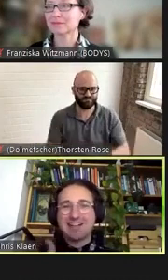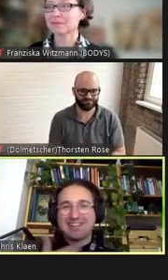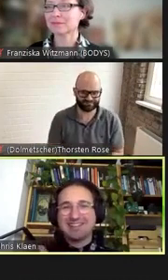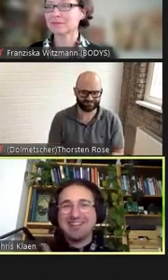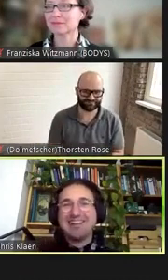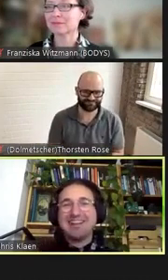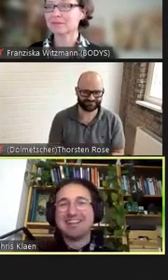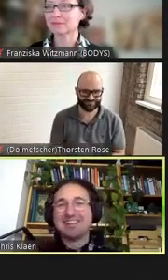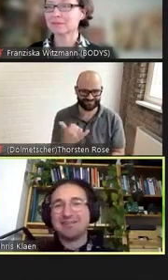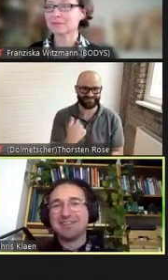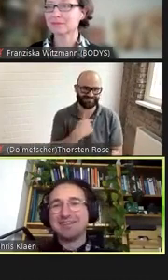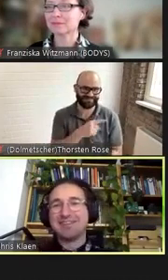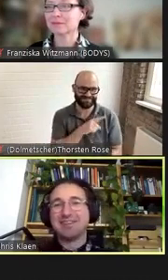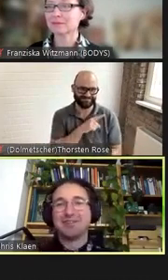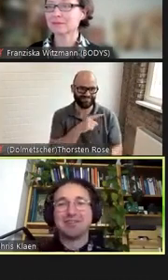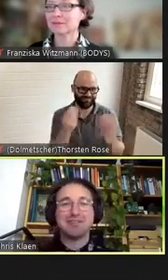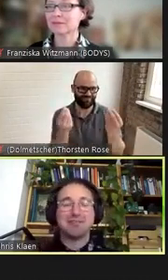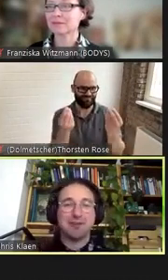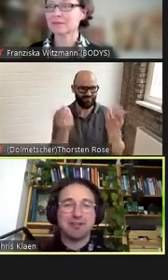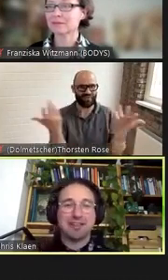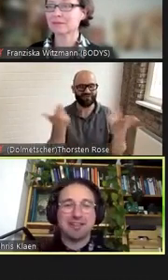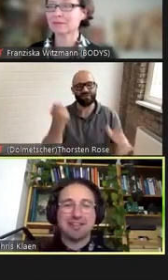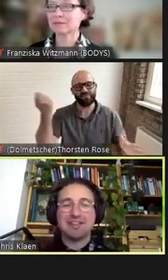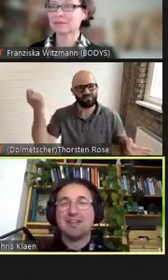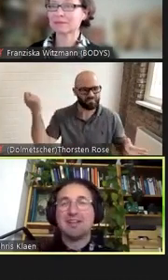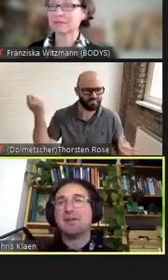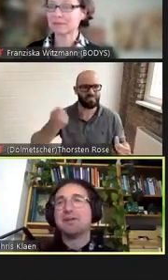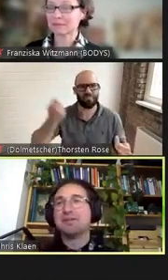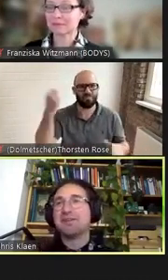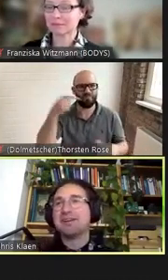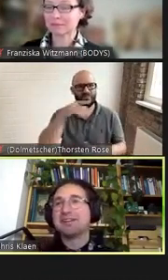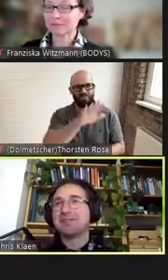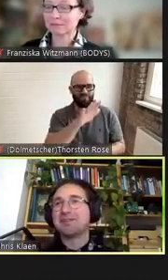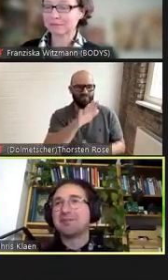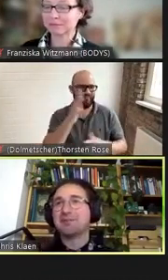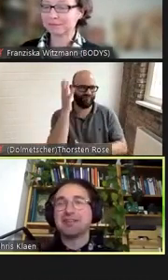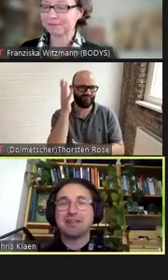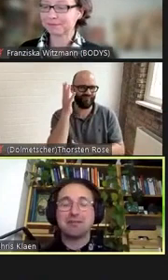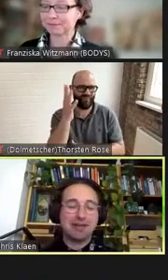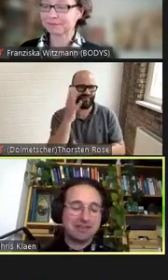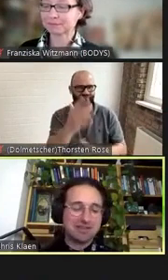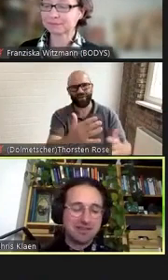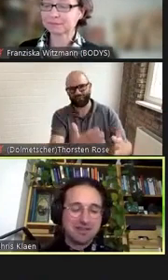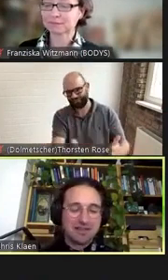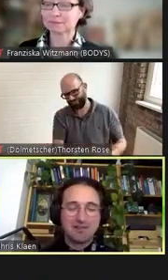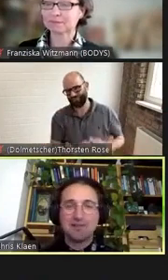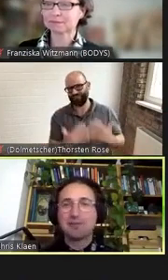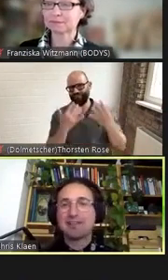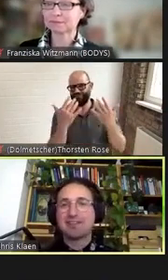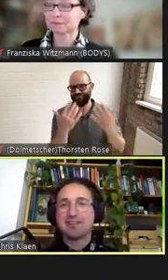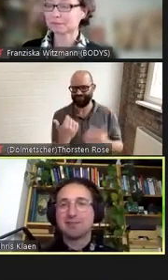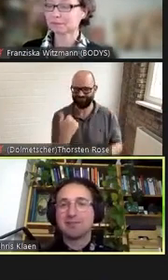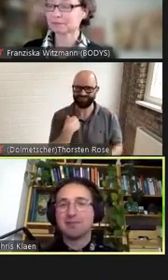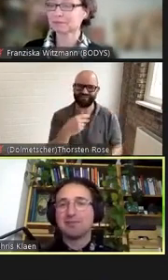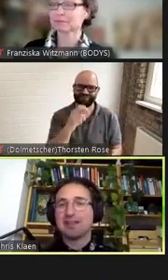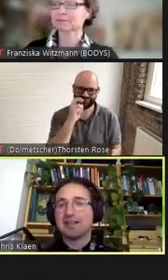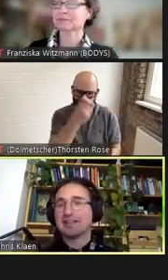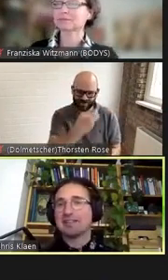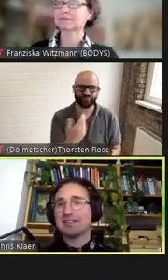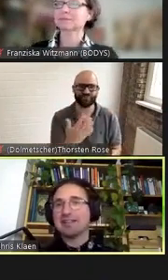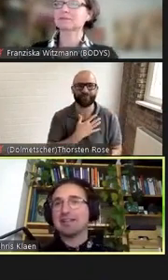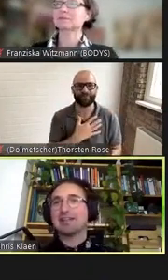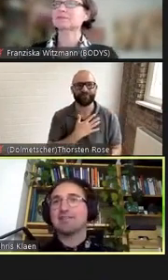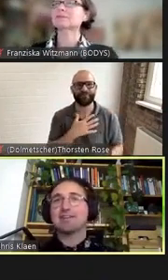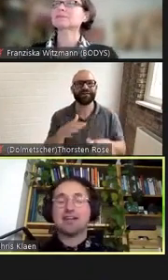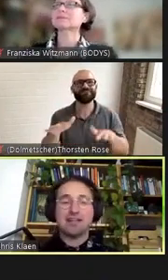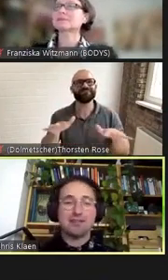angeschlagen in diesem Sinne durch den Vortrag und werde jetzt versuchen hier meine Vibrationen meine